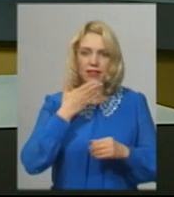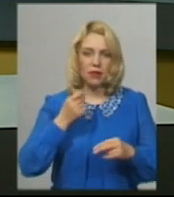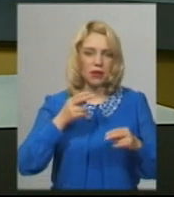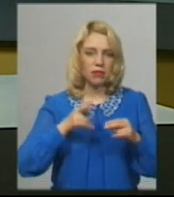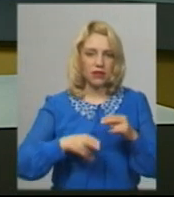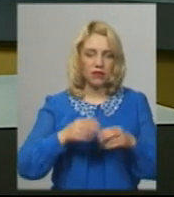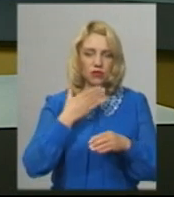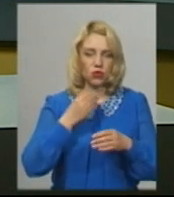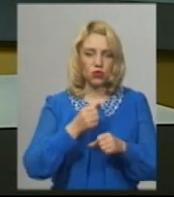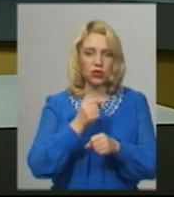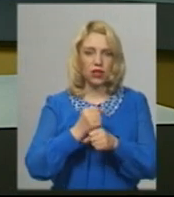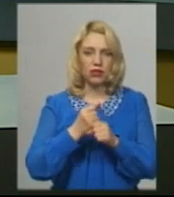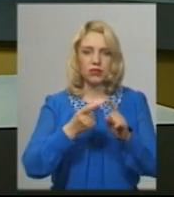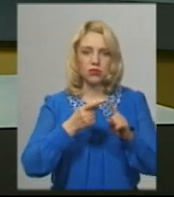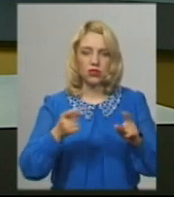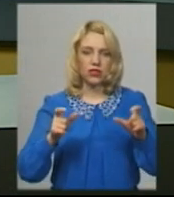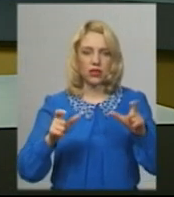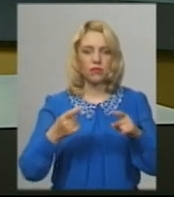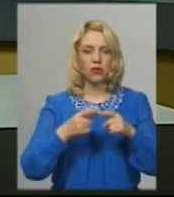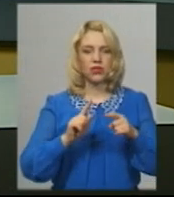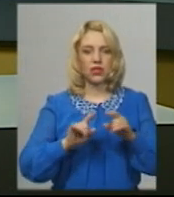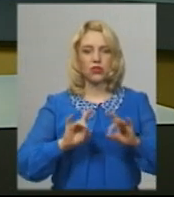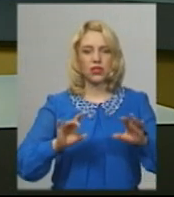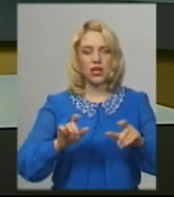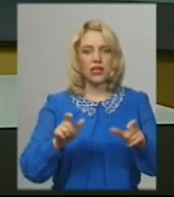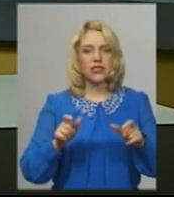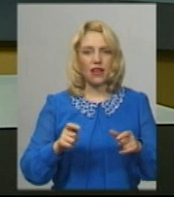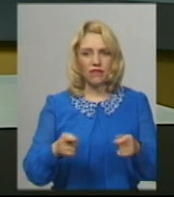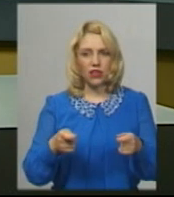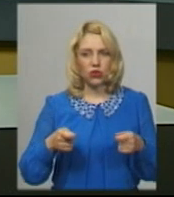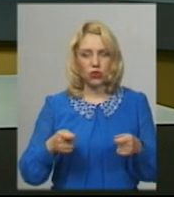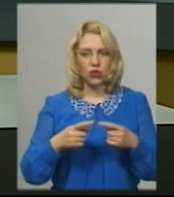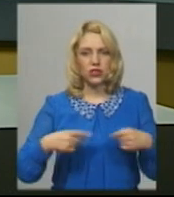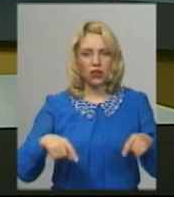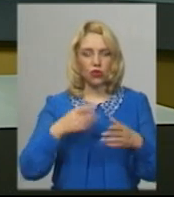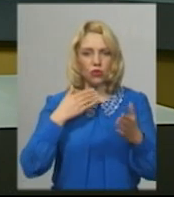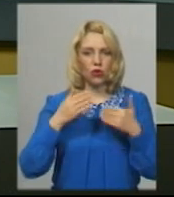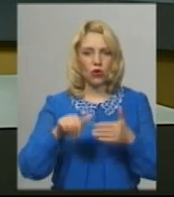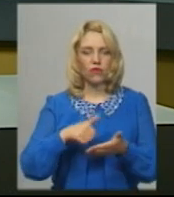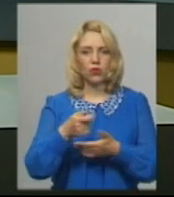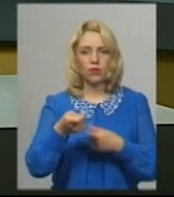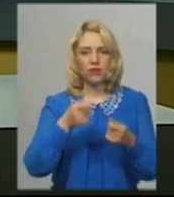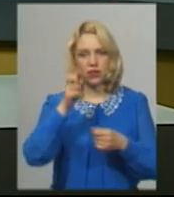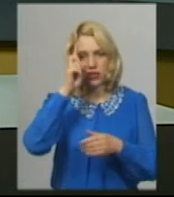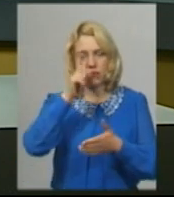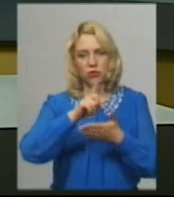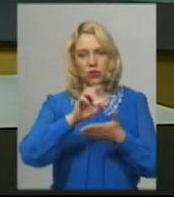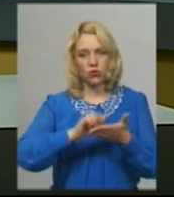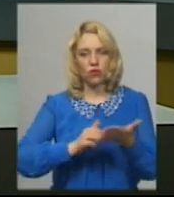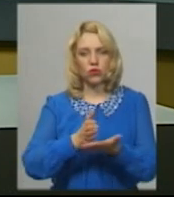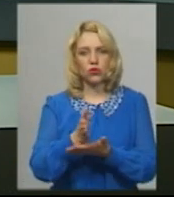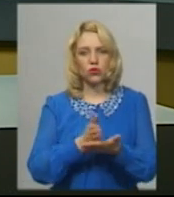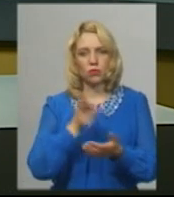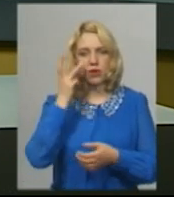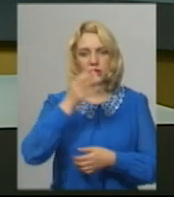карантину. Про це Суспільному розповів завідувач сектору комунікацій головного управління Державної податкової служби в Хмельницькій